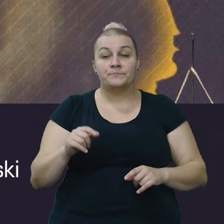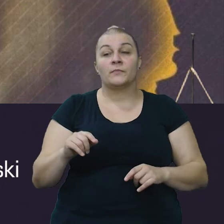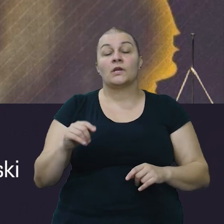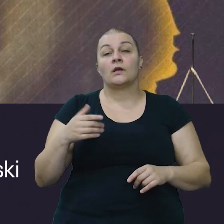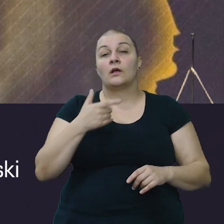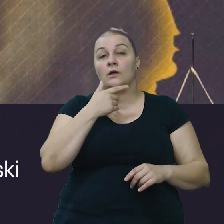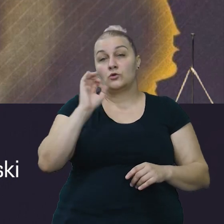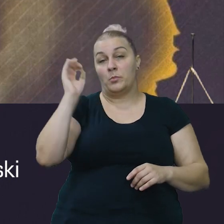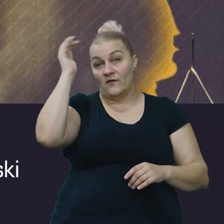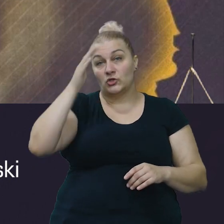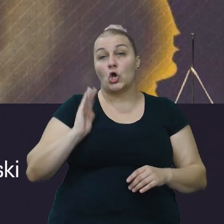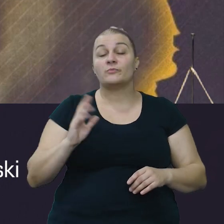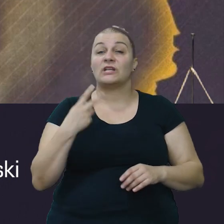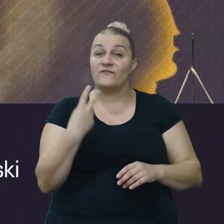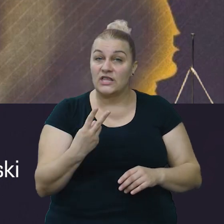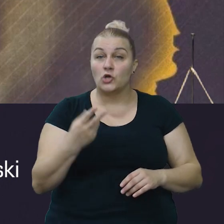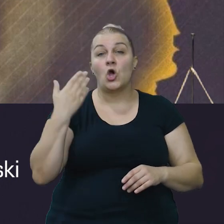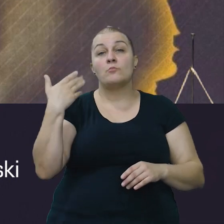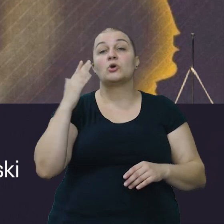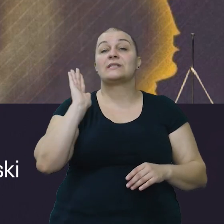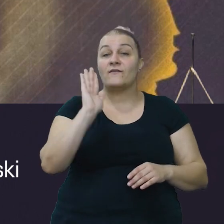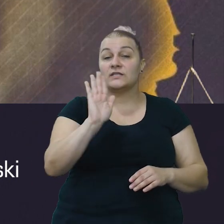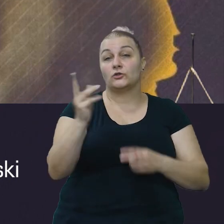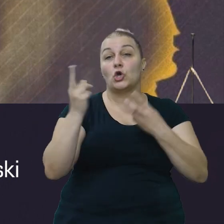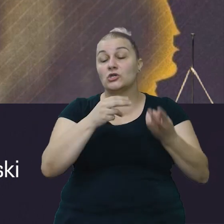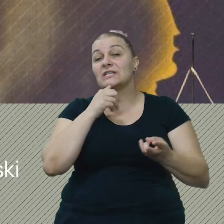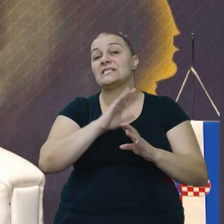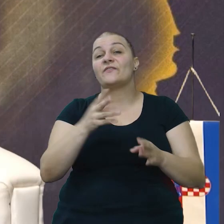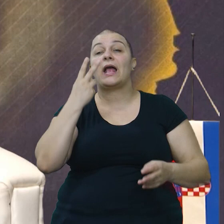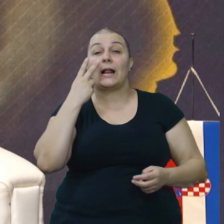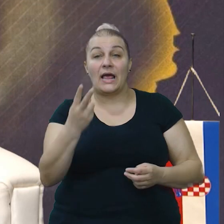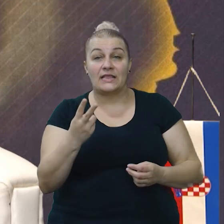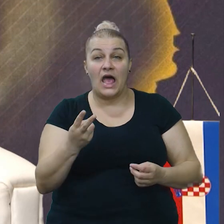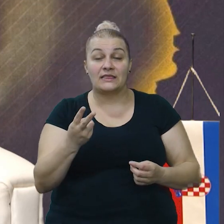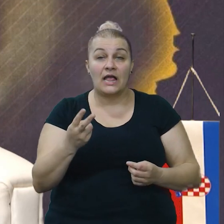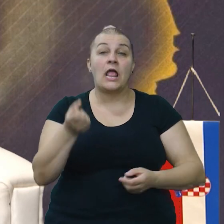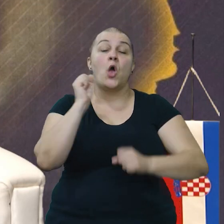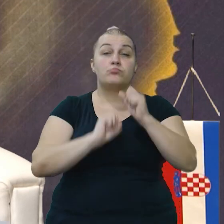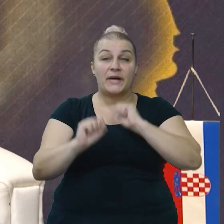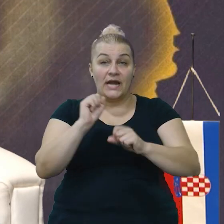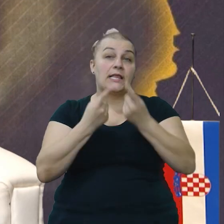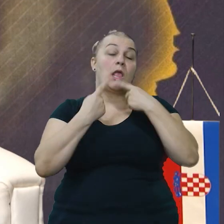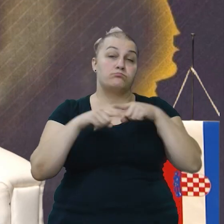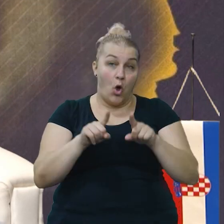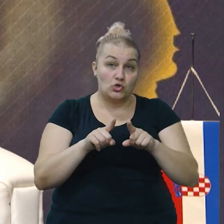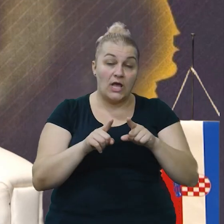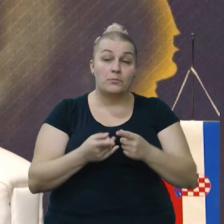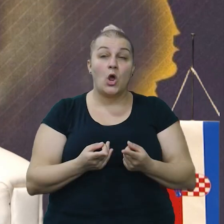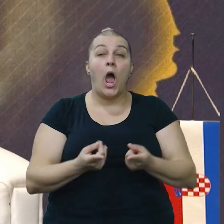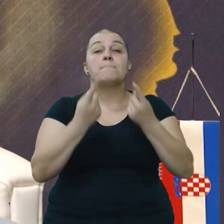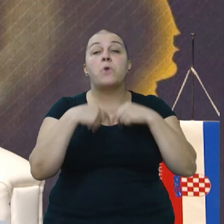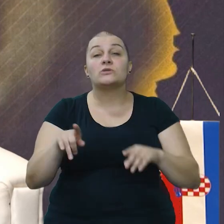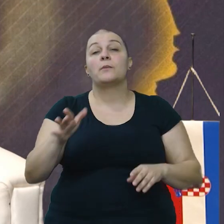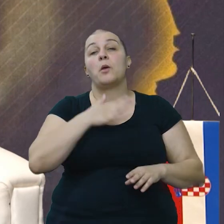Pozdravljam vas, vaše goste, i Televiziju Jadran, i sve gledatelje, branitelje posebno, a posebno